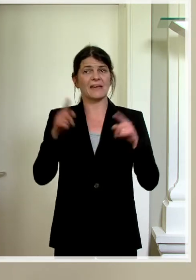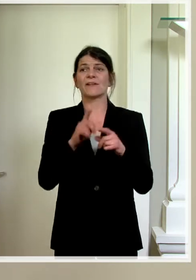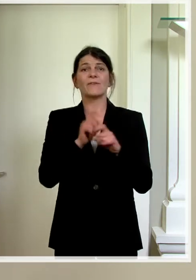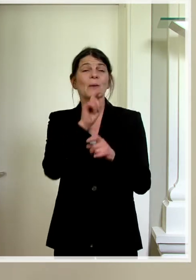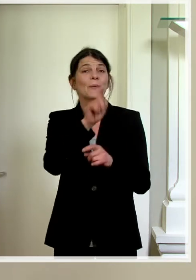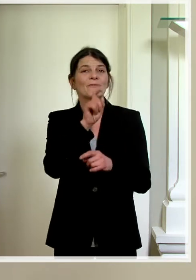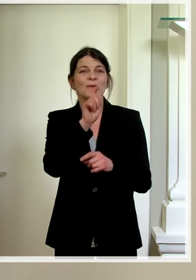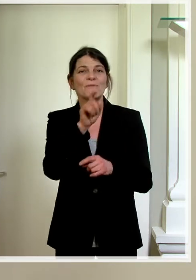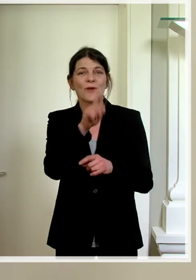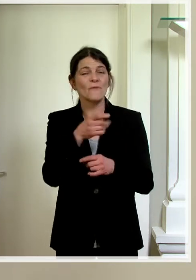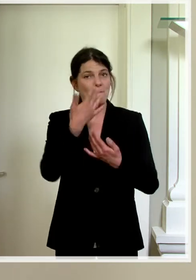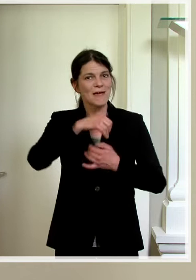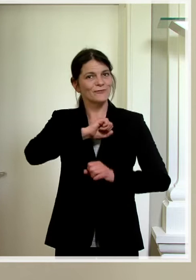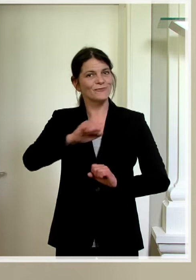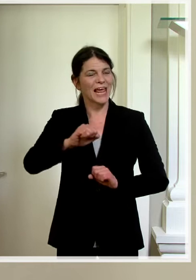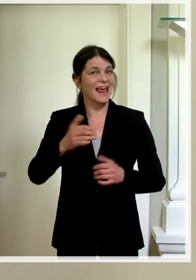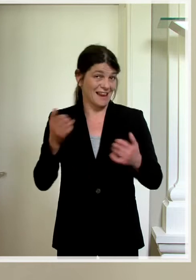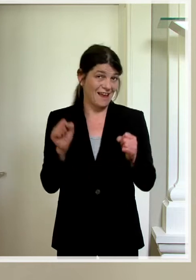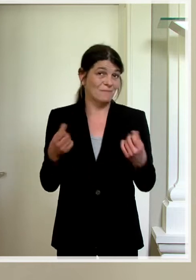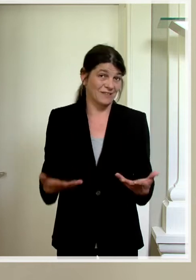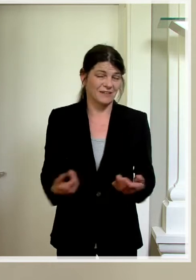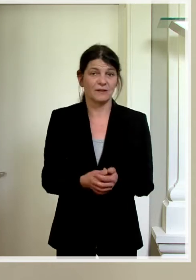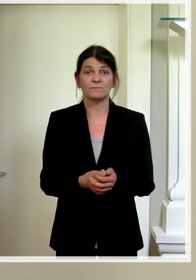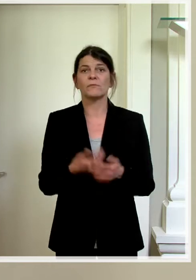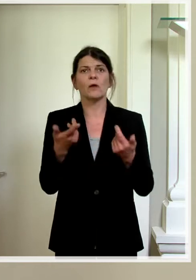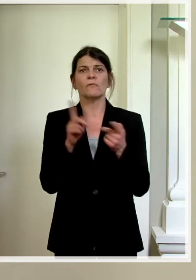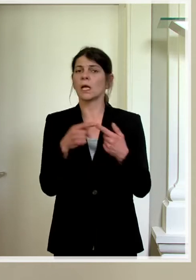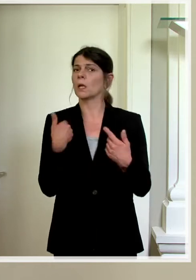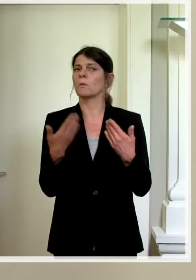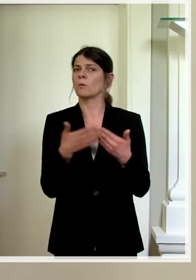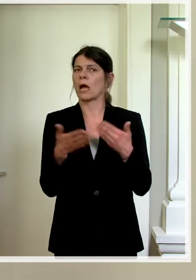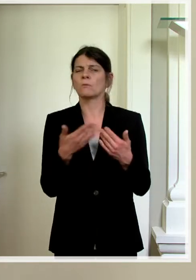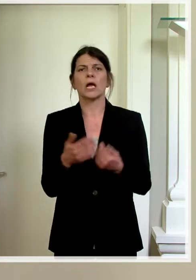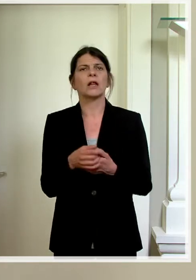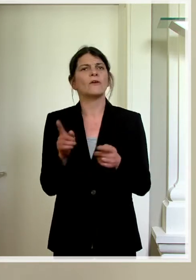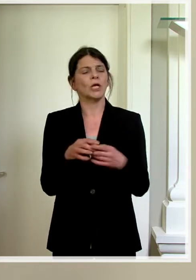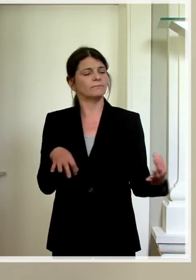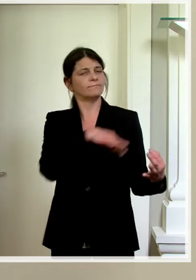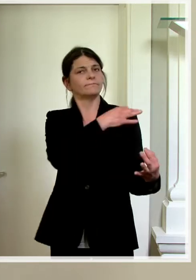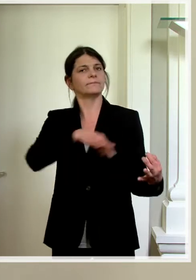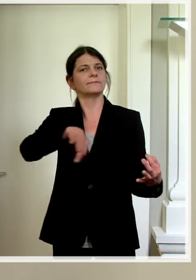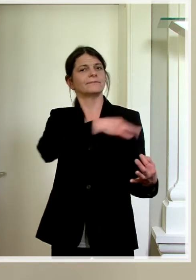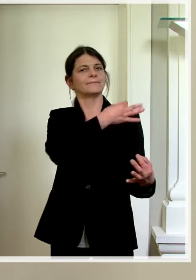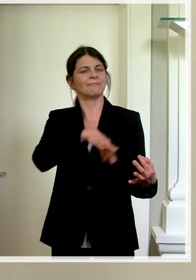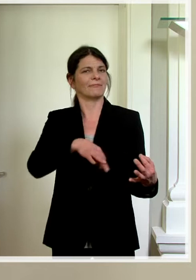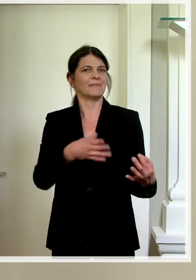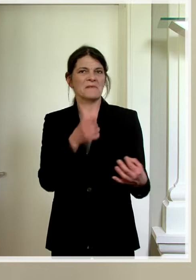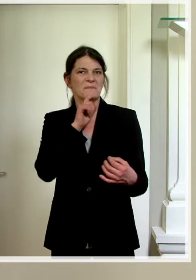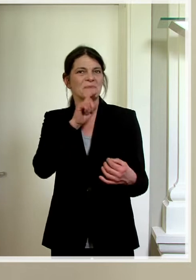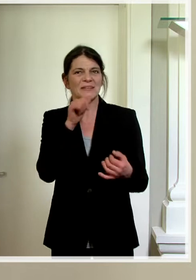Tröpfcheninfektion schneller passieren kann, als wenn man beispielsweise ein Streichinstrument spielt.